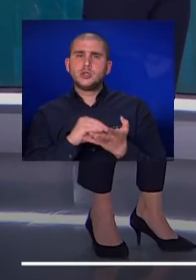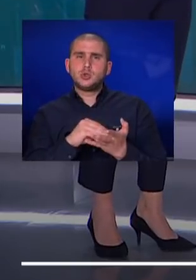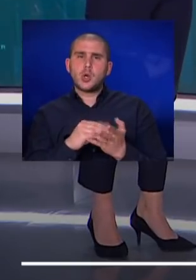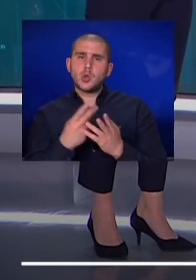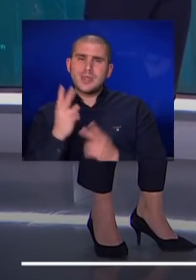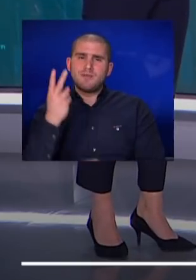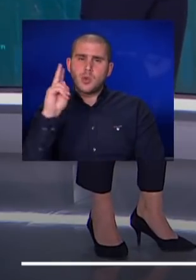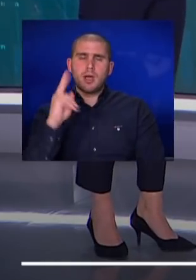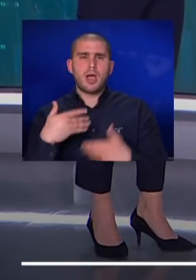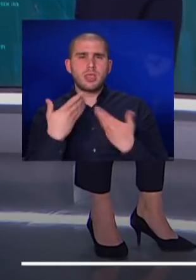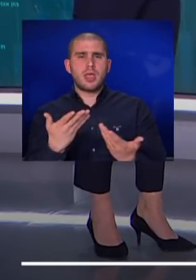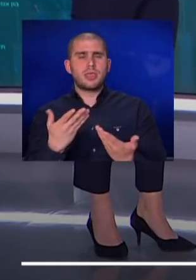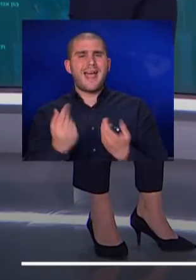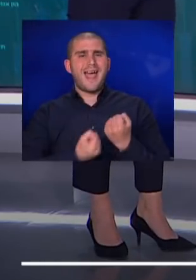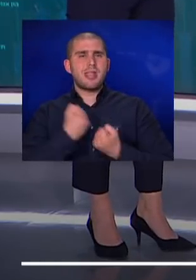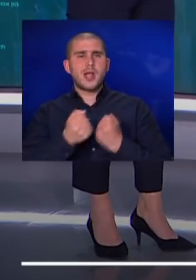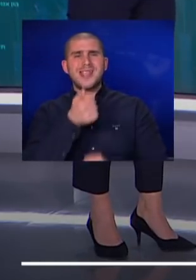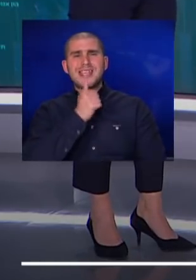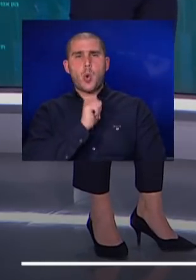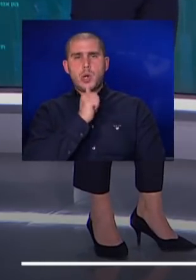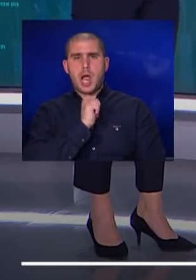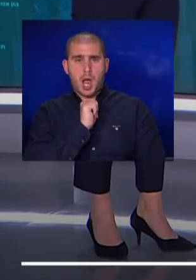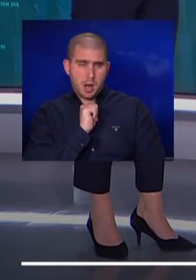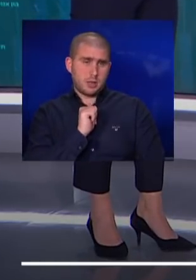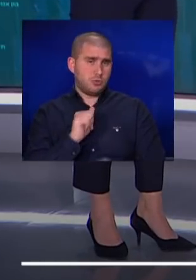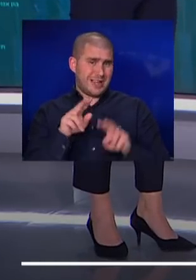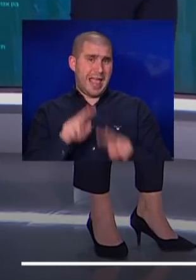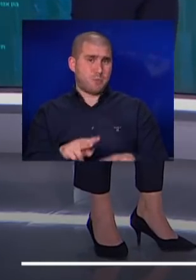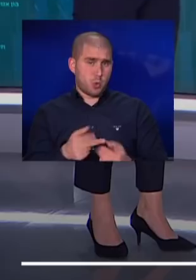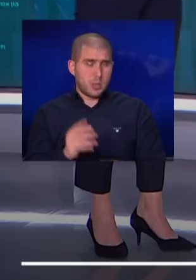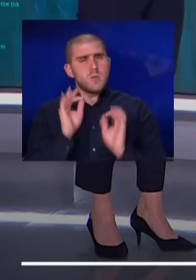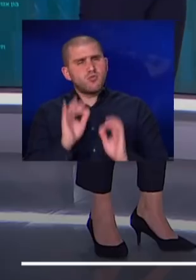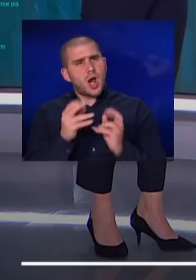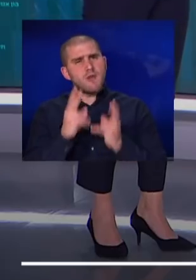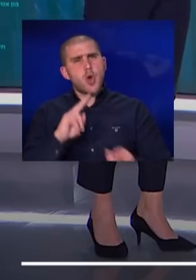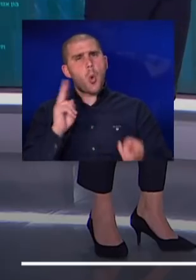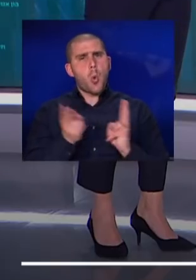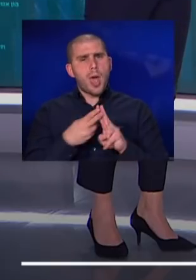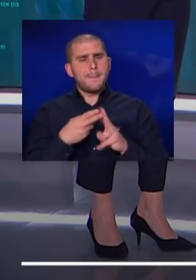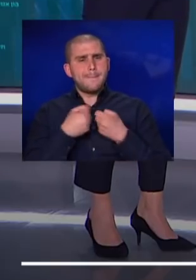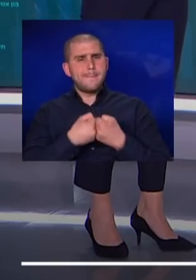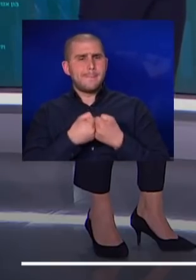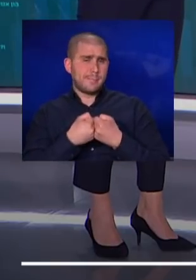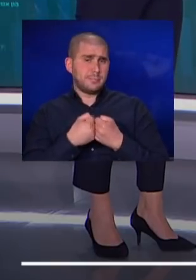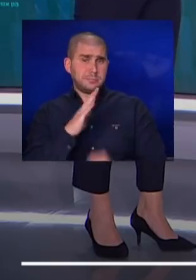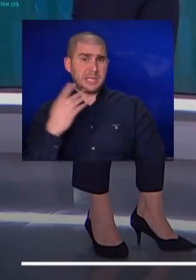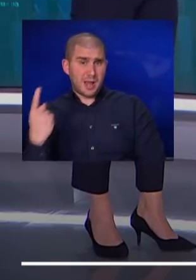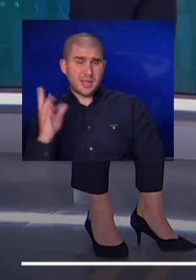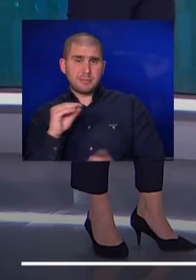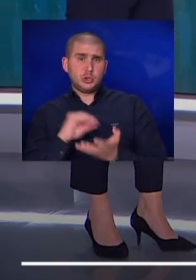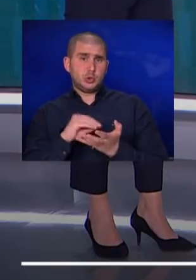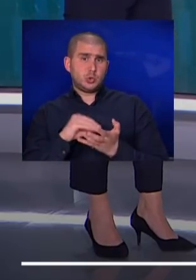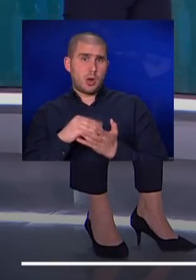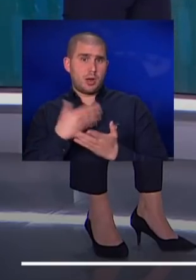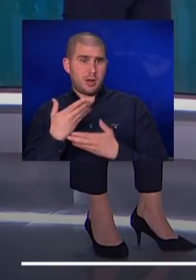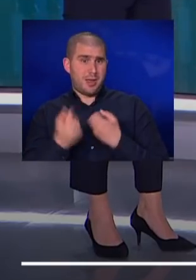וגובר, לספק אנרגיות ירוקות, ברות קיימה, כדי לאפשר לעולם להתמודד מצד אחד עם הצורך לספק